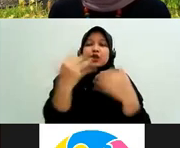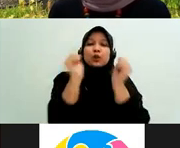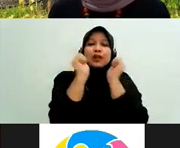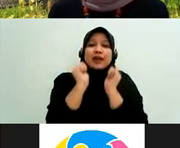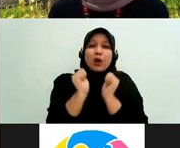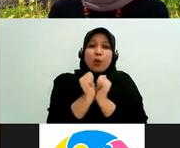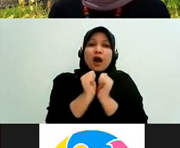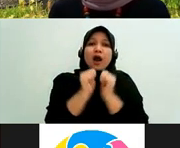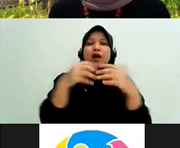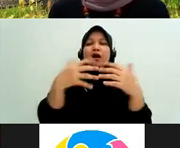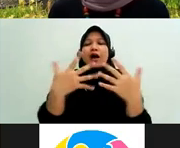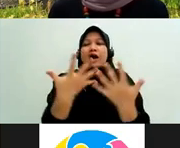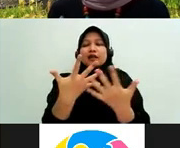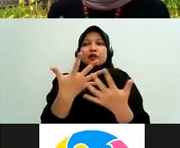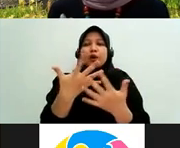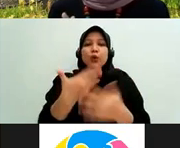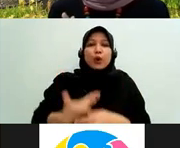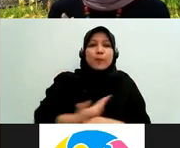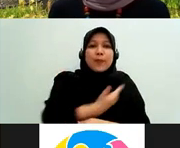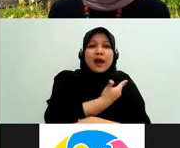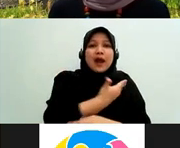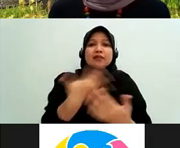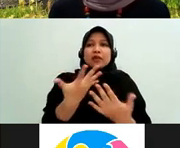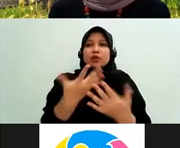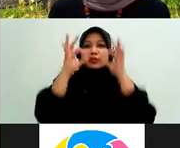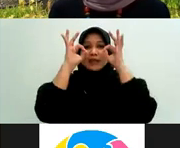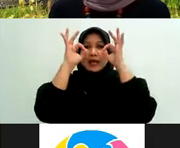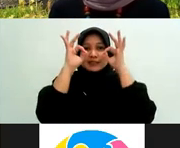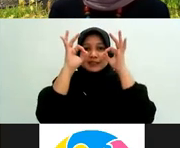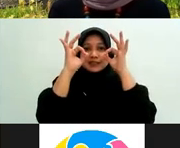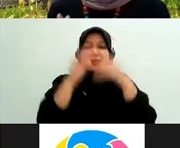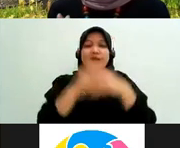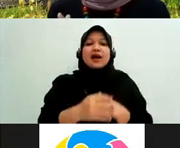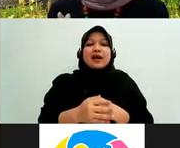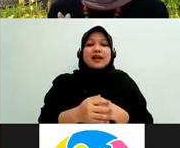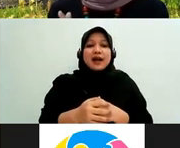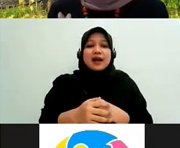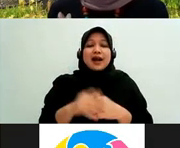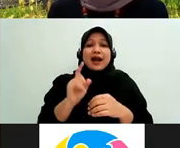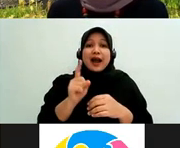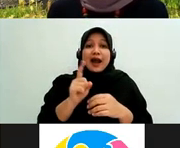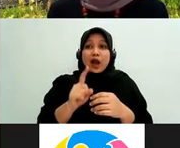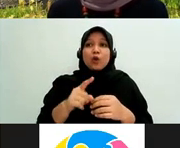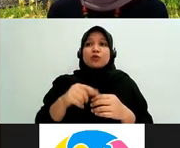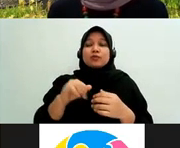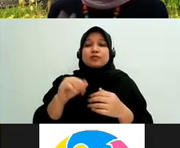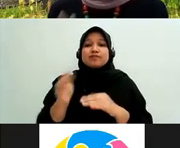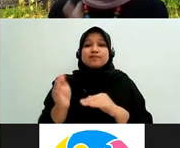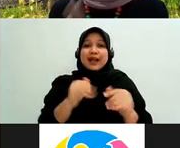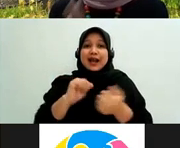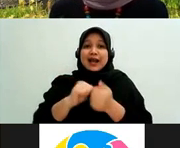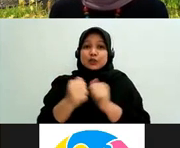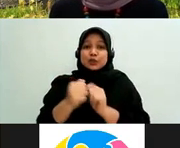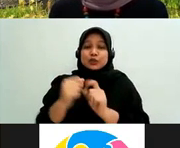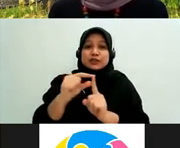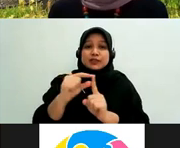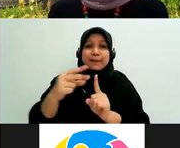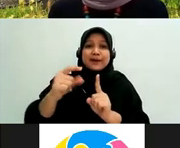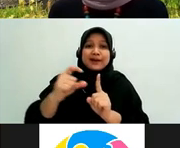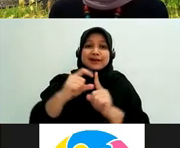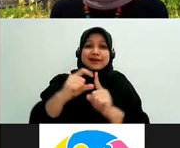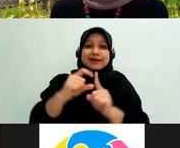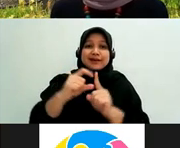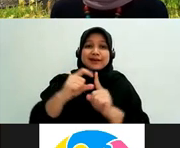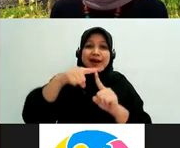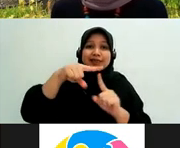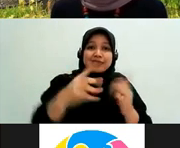korban atau saksi nah sementara kalau untuk perkara perdata perdata agama dan